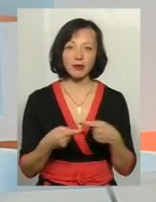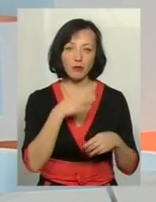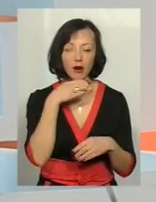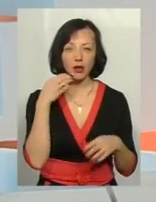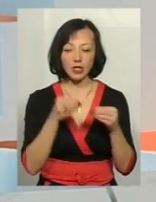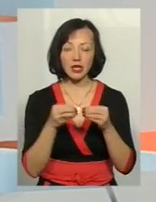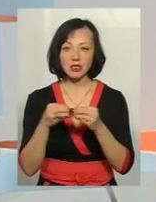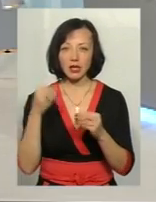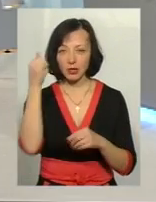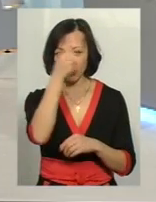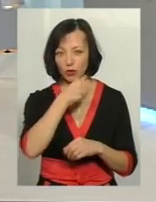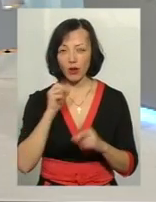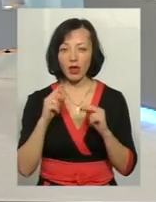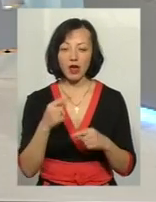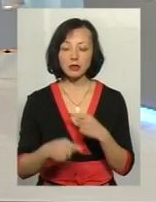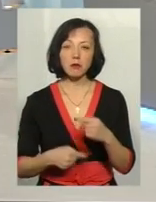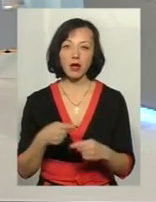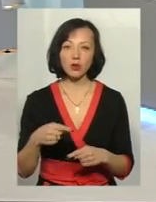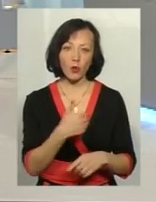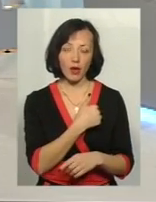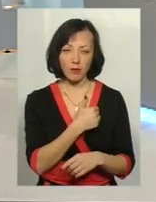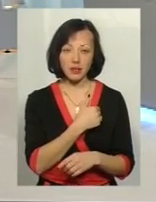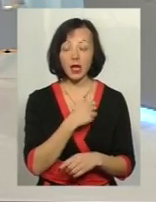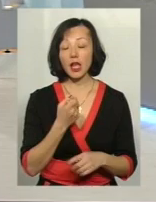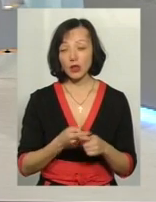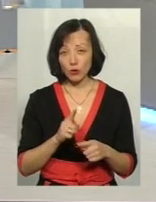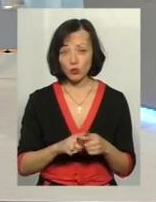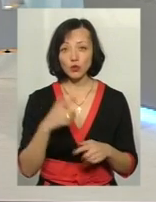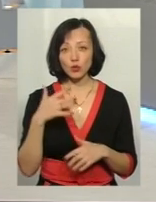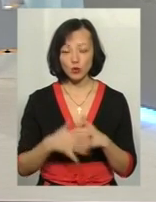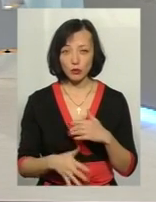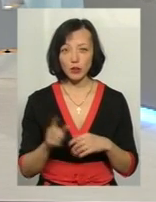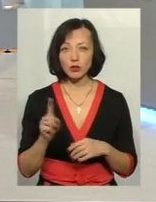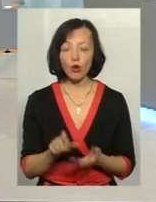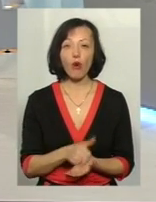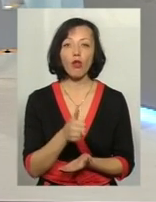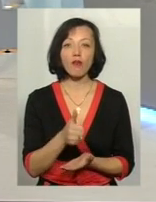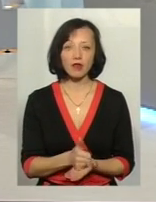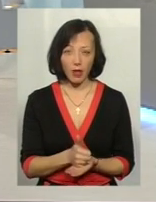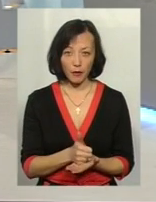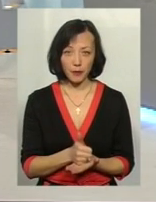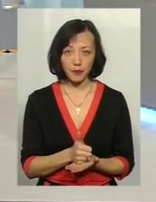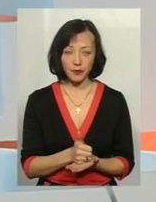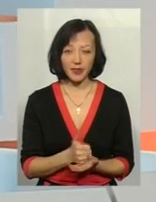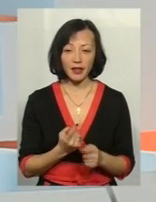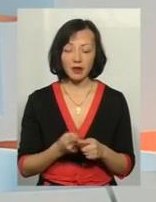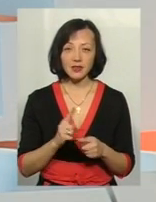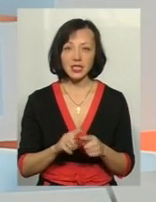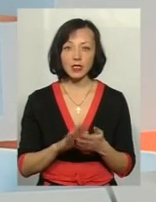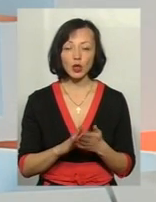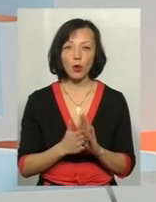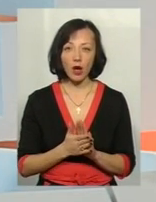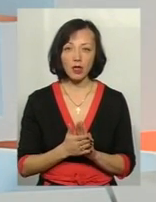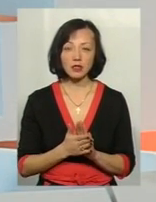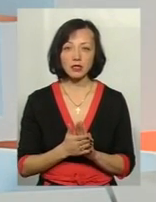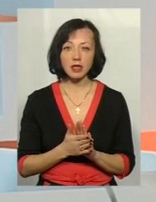років як спадкоємці. Тому, зрозуміло, головне в даній ситуації – це